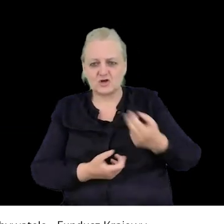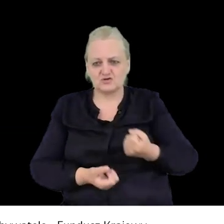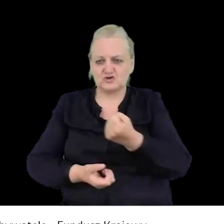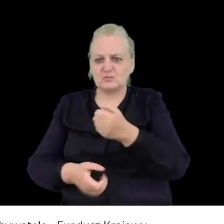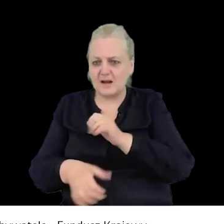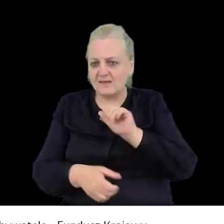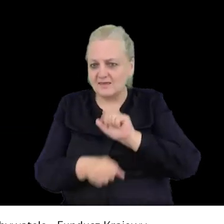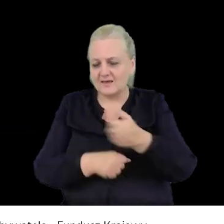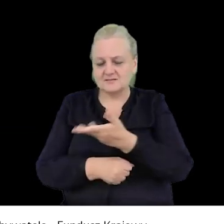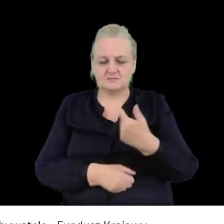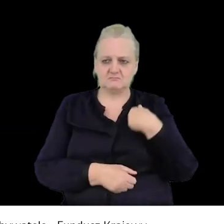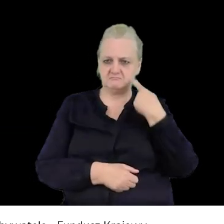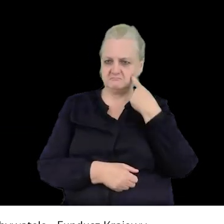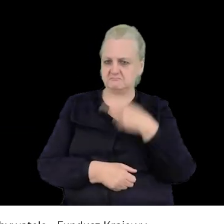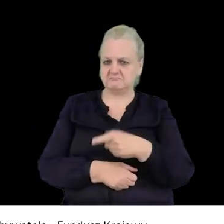przypadku